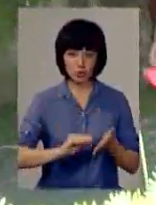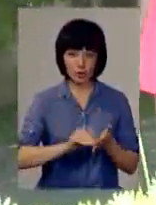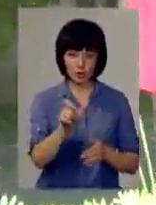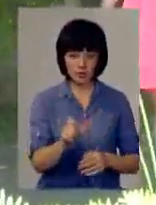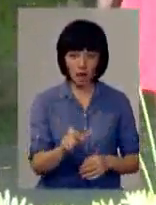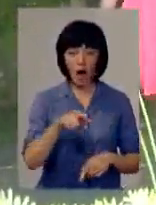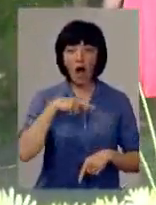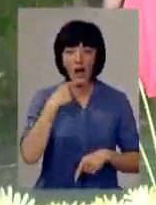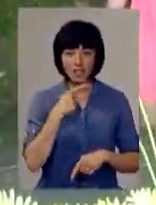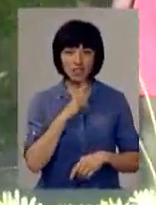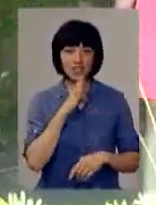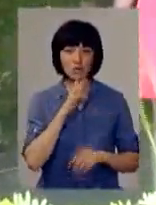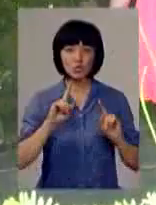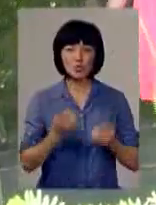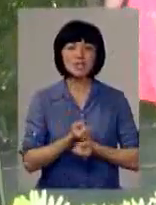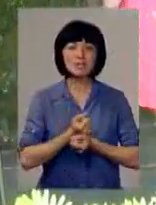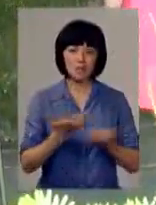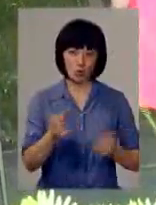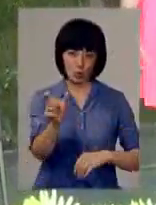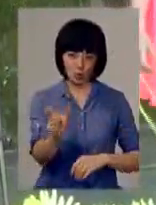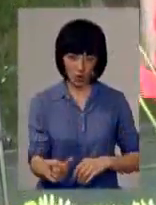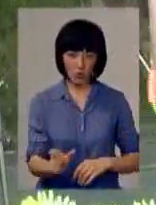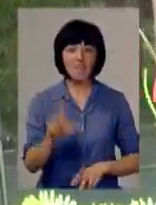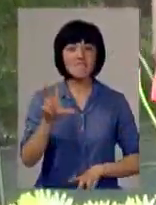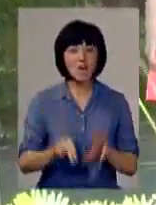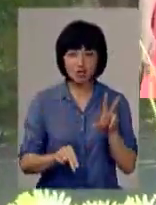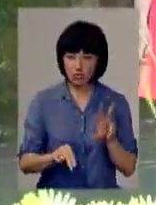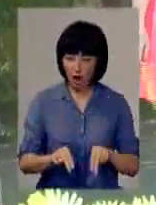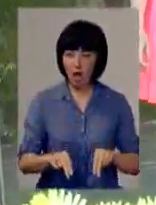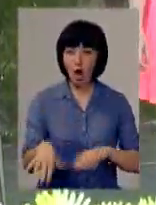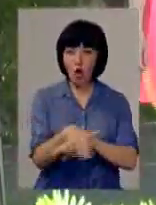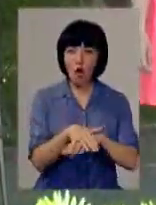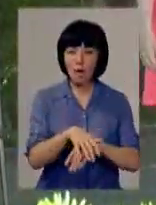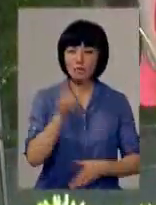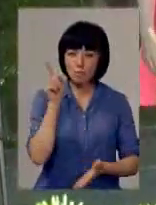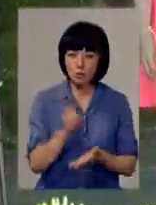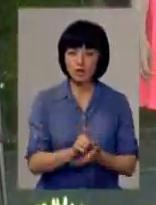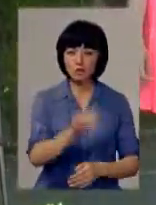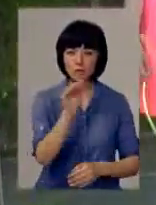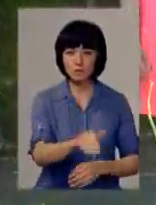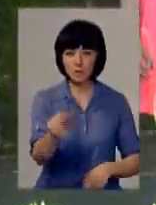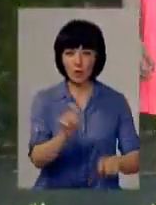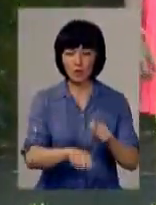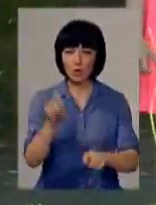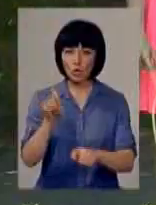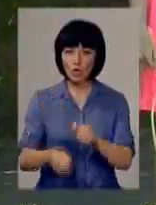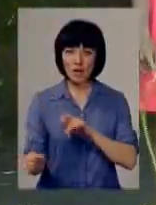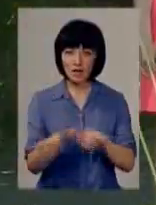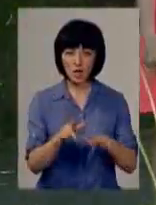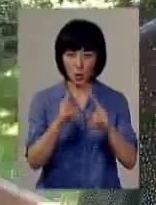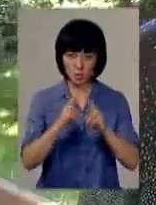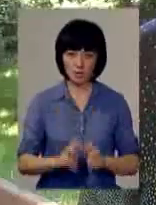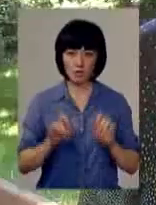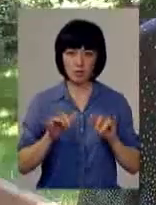Мороз. Називає загиблу надзвичайно світлою людиною та вважає, громадськість має постійно контролювати хід розслідування